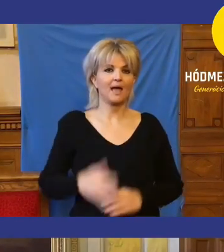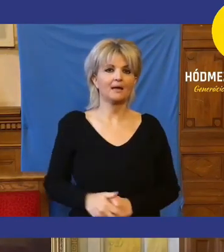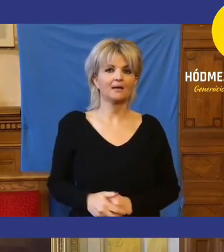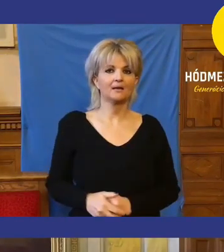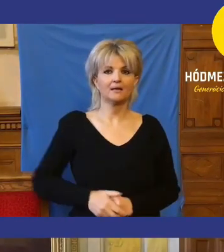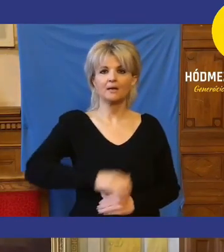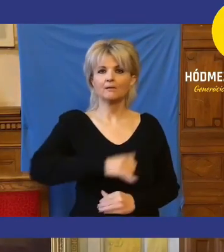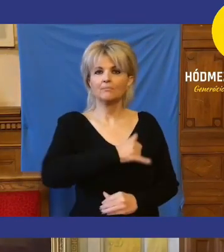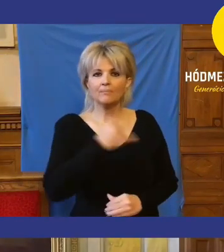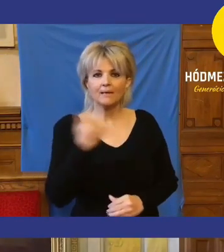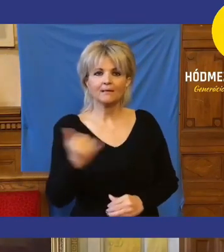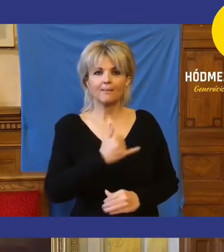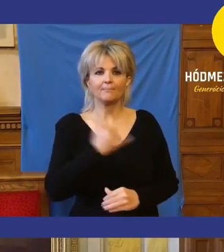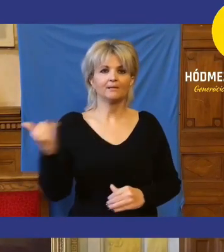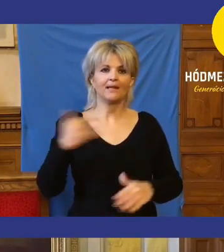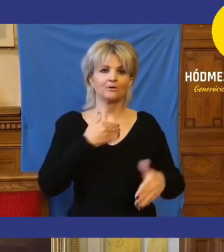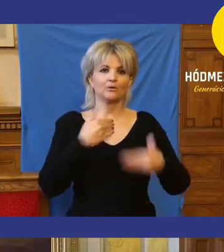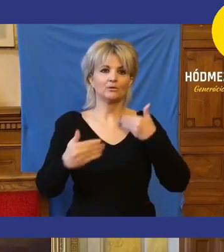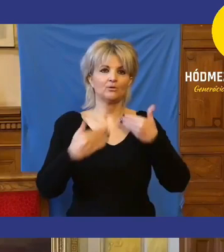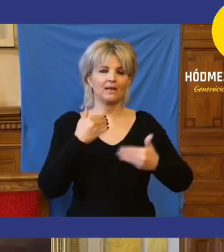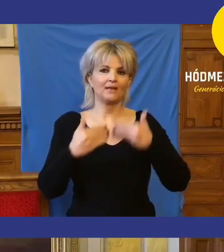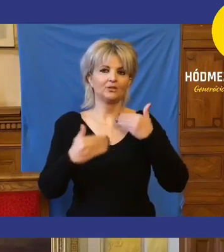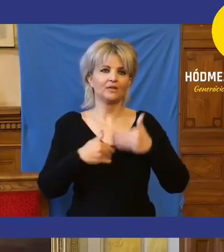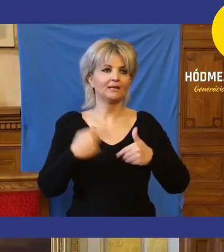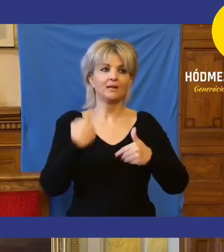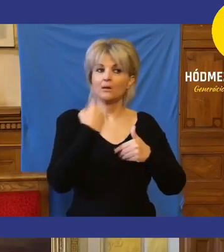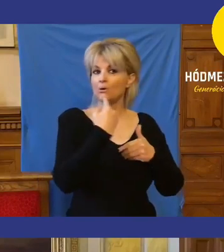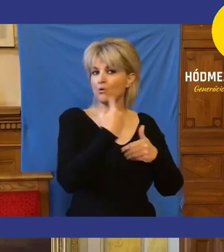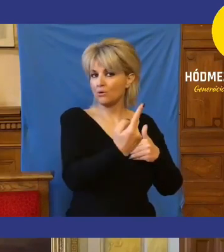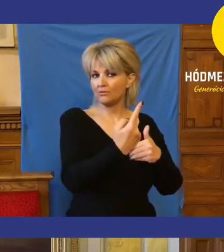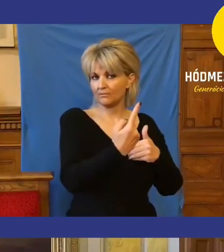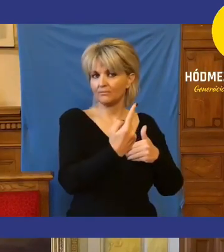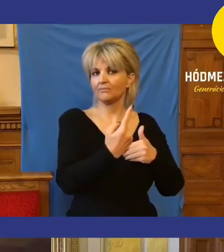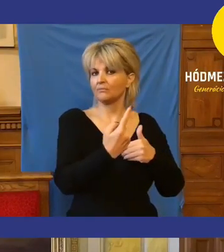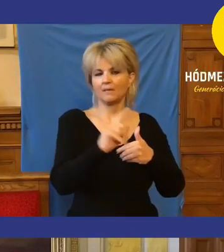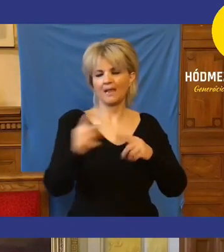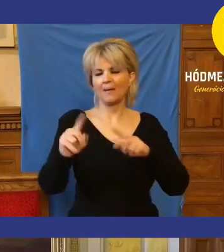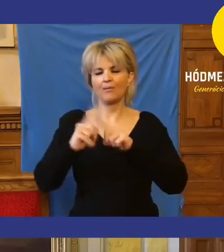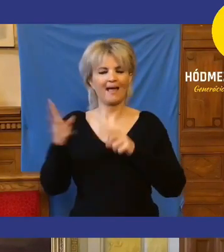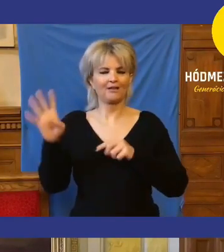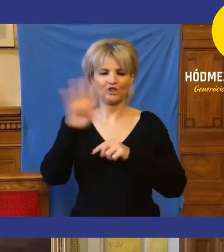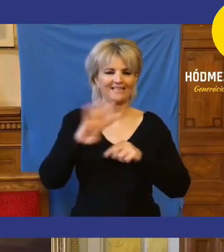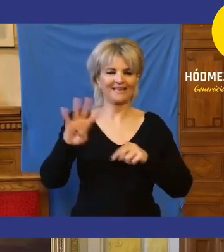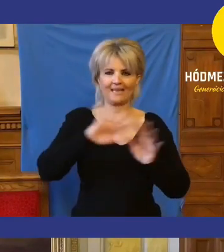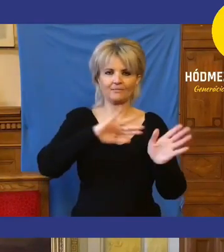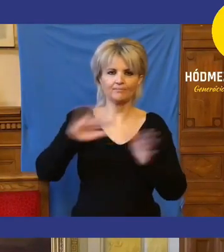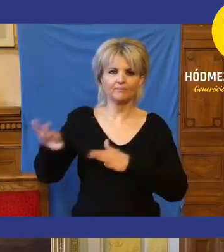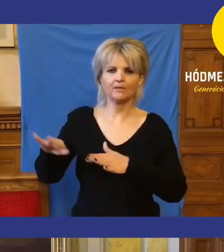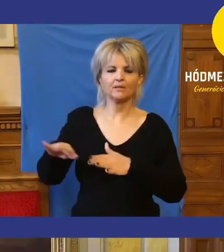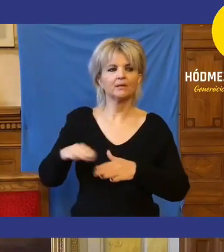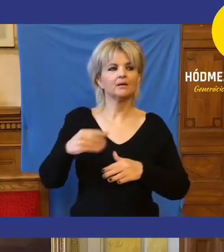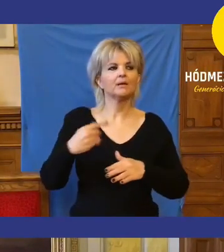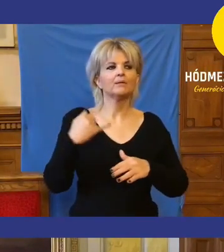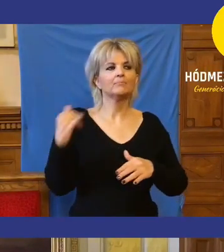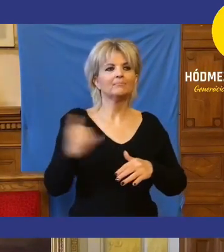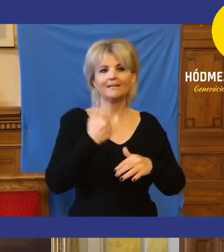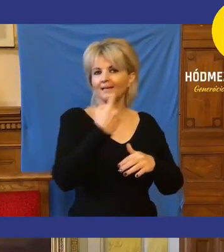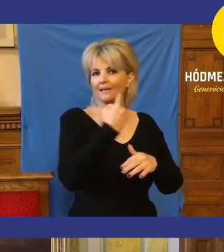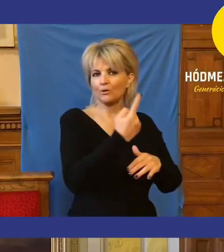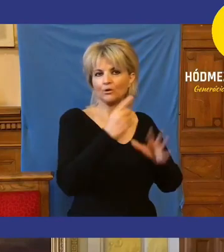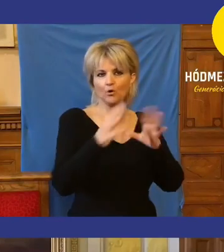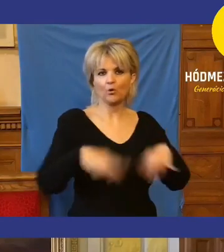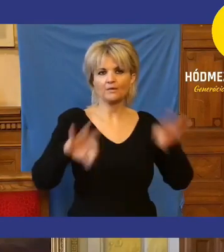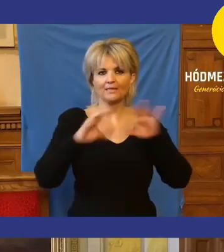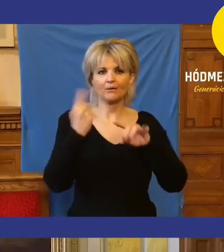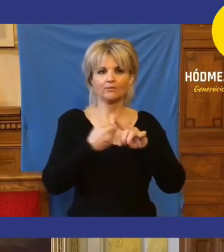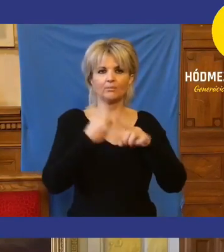És minden egyes közgyűlésünkön éppen ön az, pont, nem a másik négy, valamiért mindig ön az, akire az